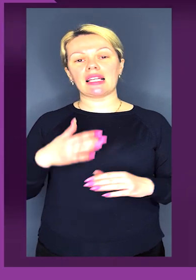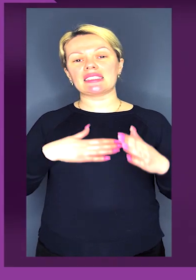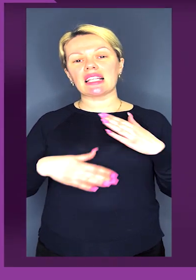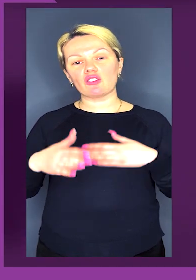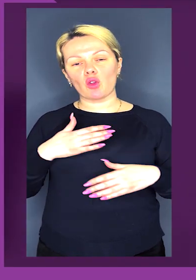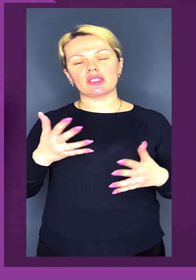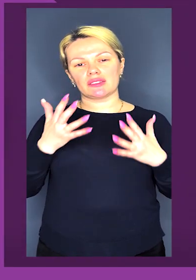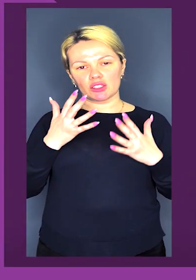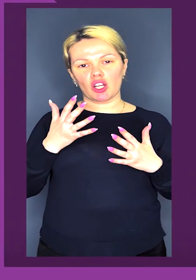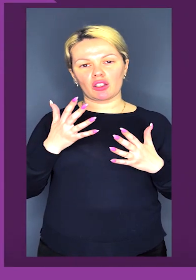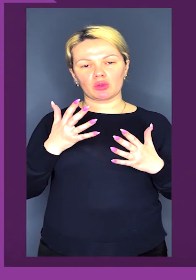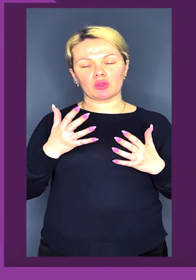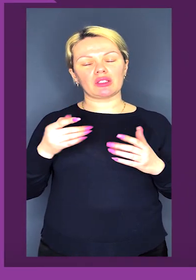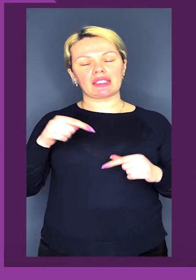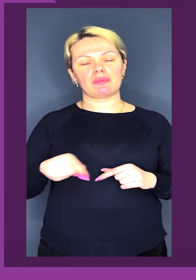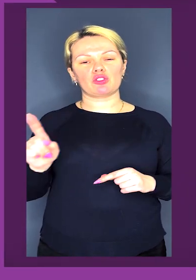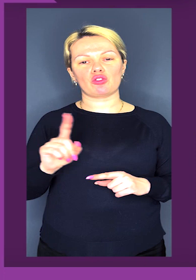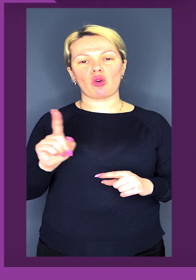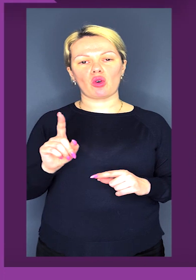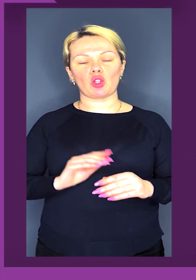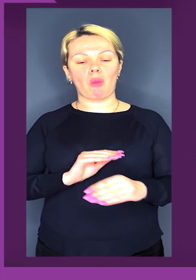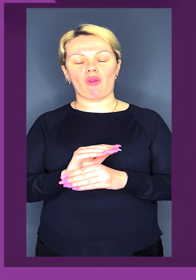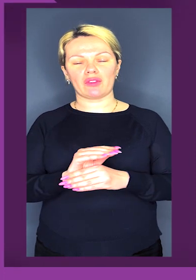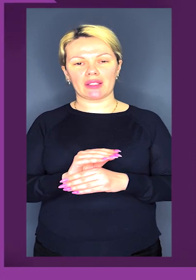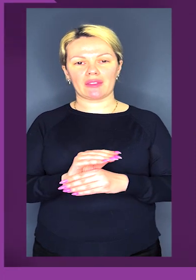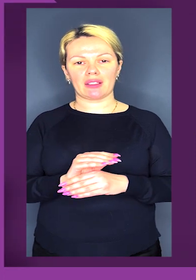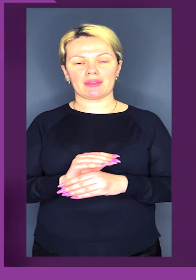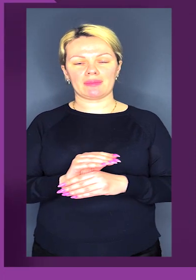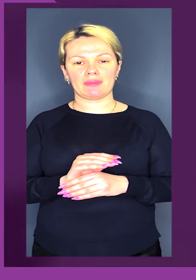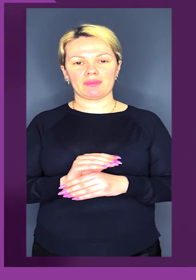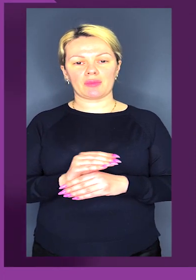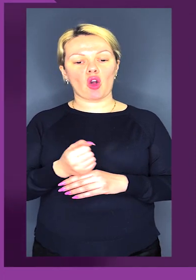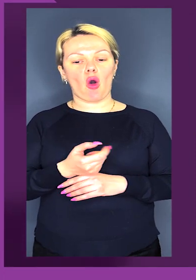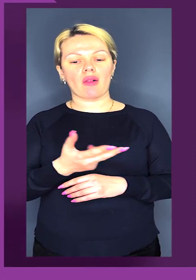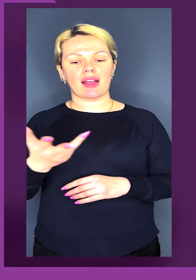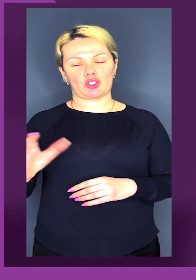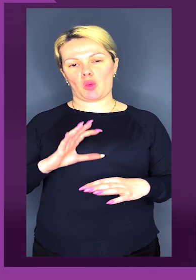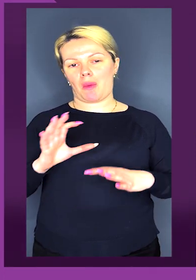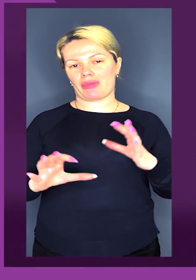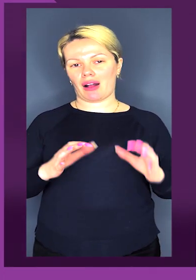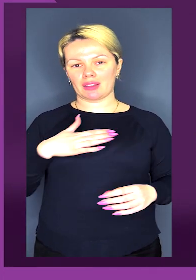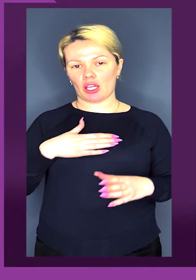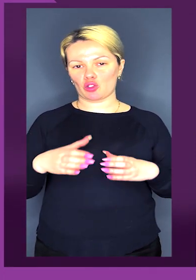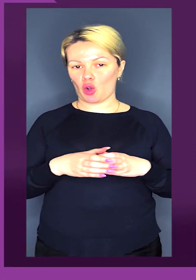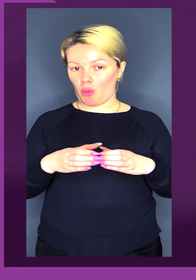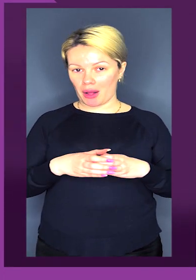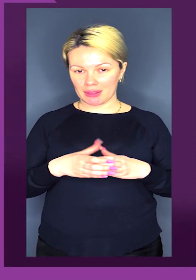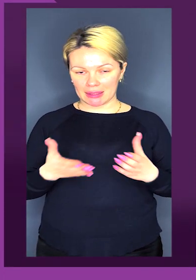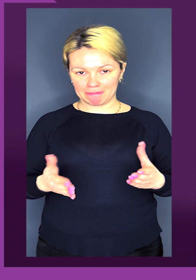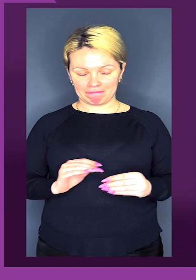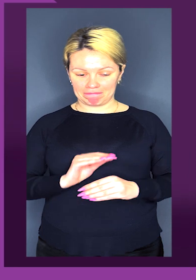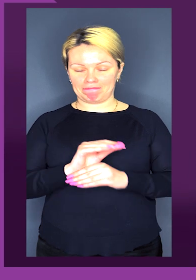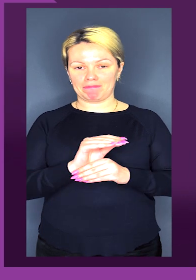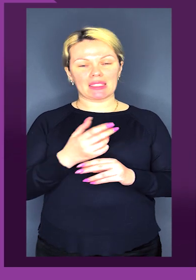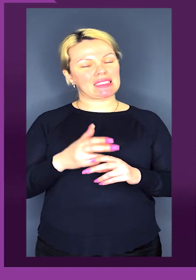Задоволений я, звичайно, тим, що доповнив колекцію медалей нашої команди.